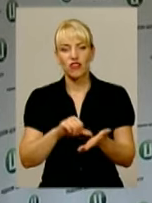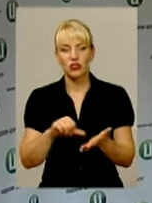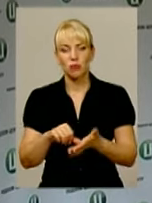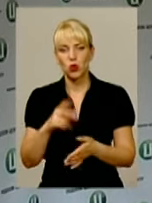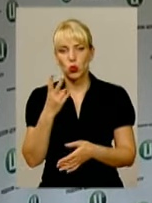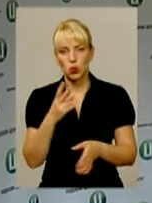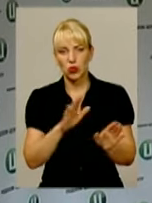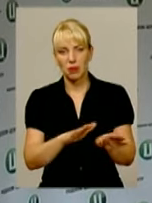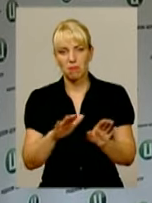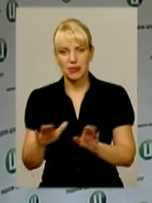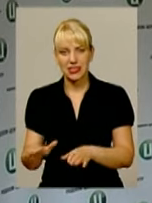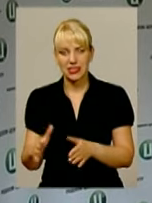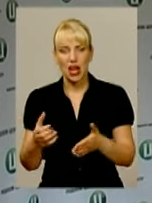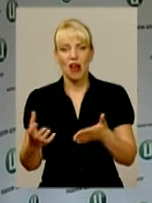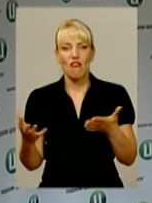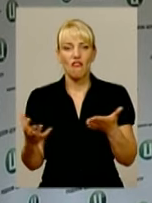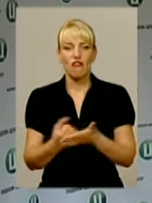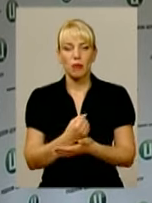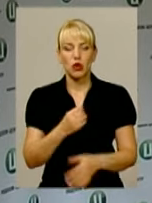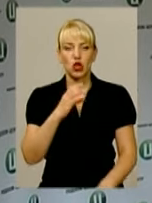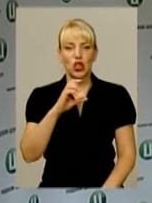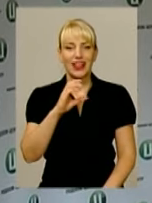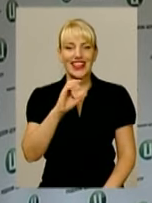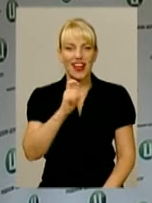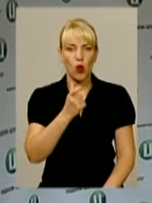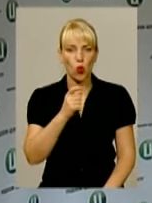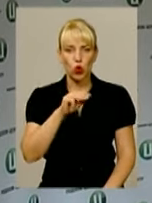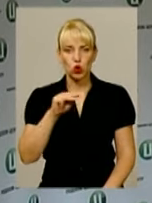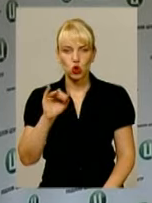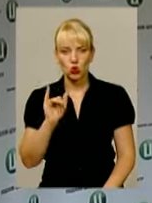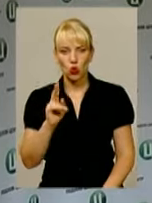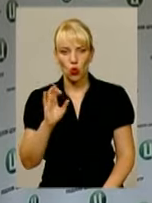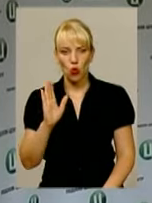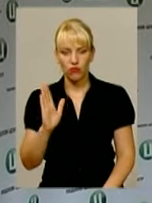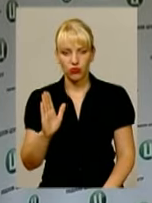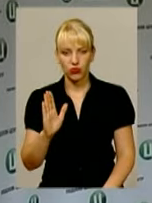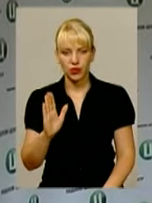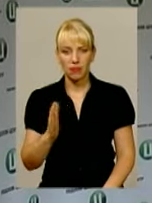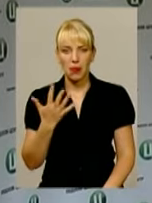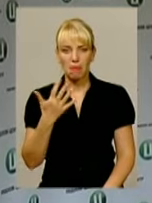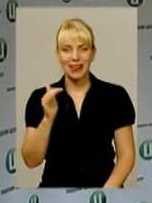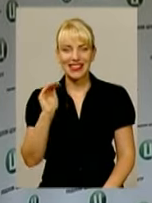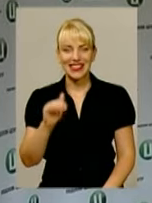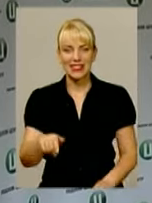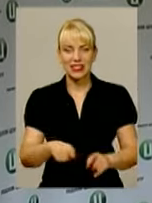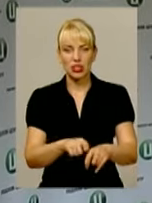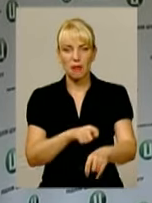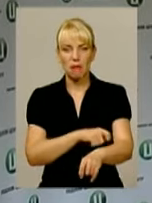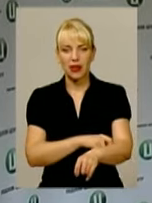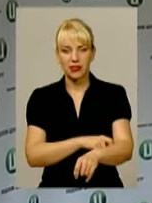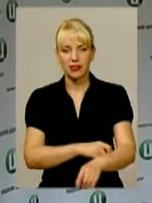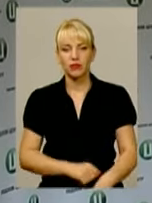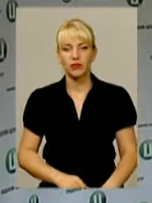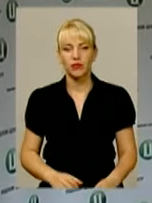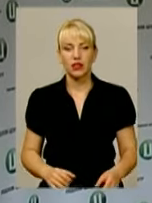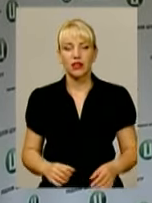медалі – вибороли Єгор Жуков, збів на п'ять тисяч метрів. Збів